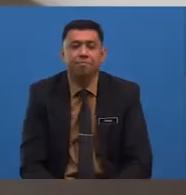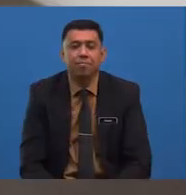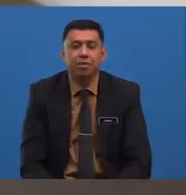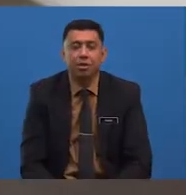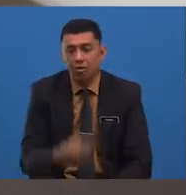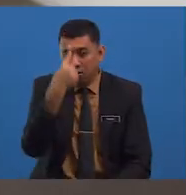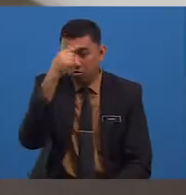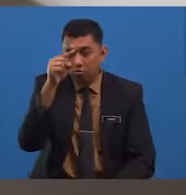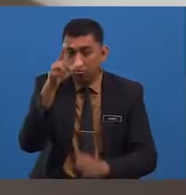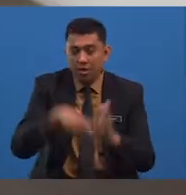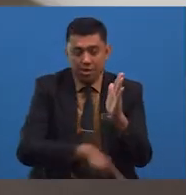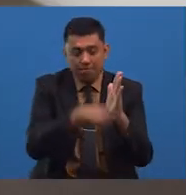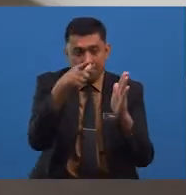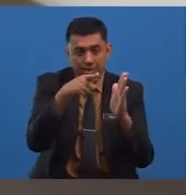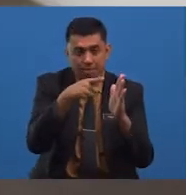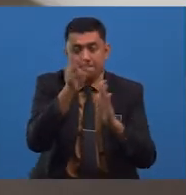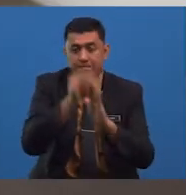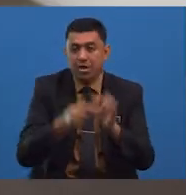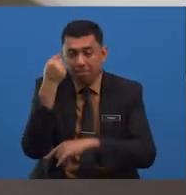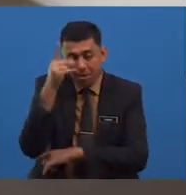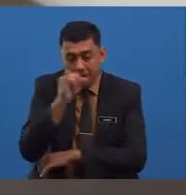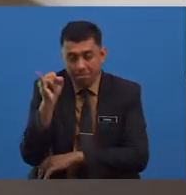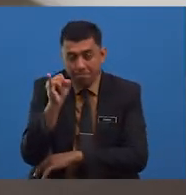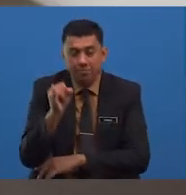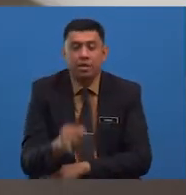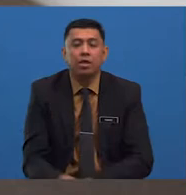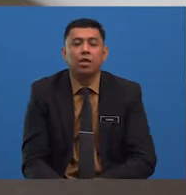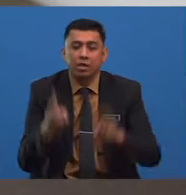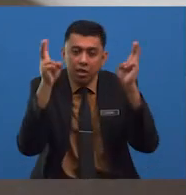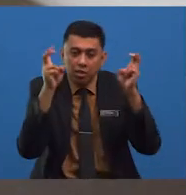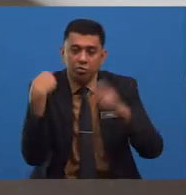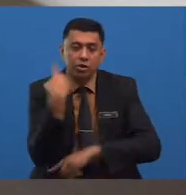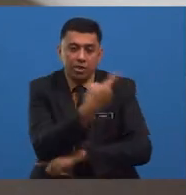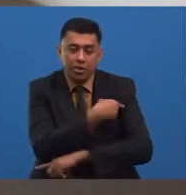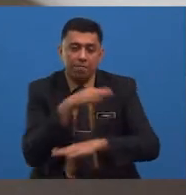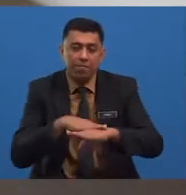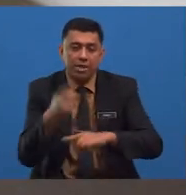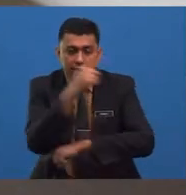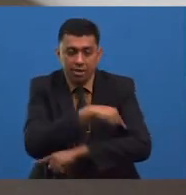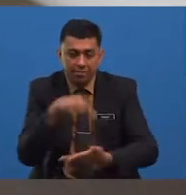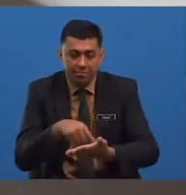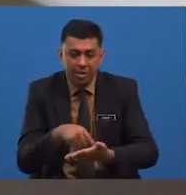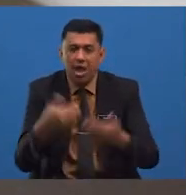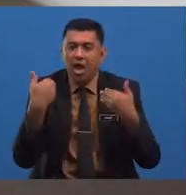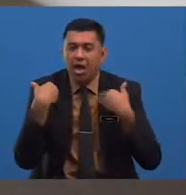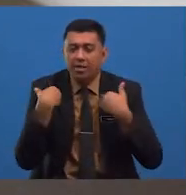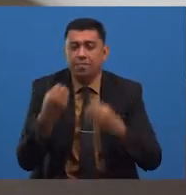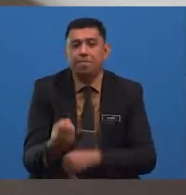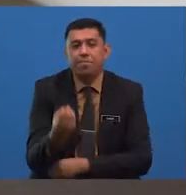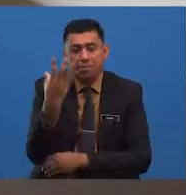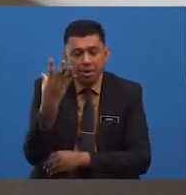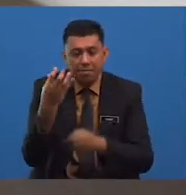Untuk lebih memahami tajuk kita pada hari ini, cikgu telah menyediakan beberapa